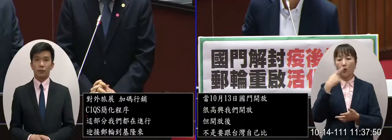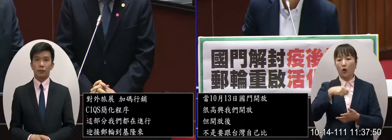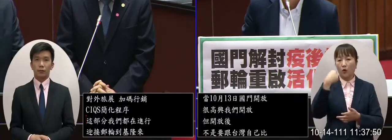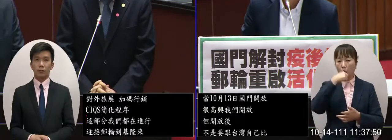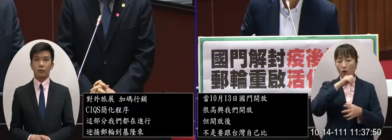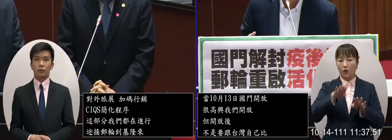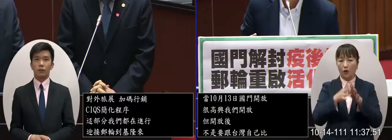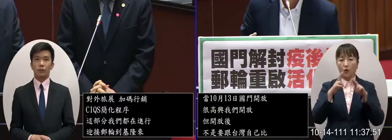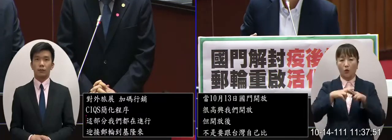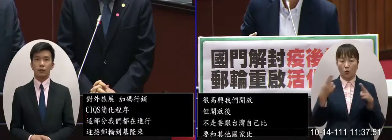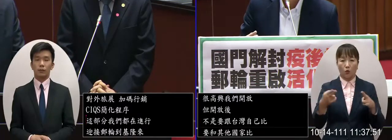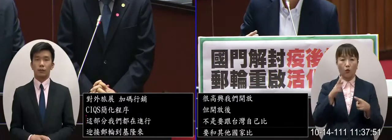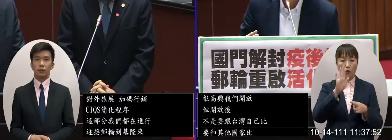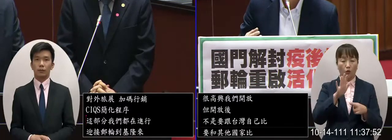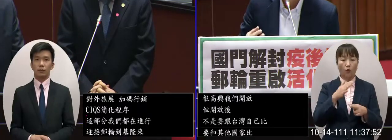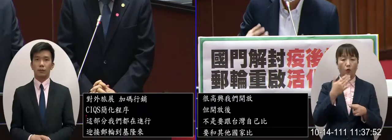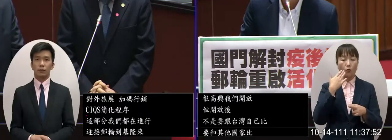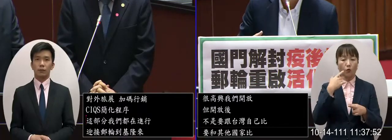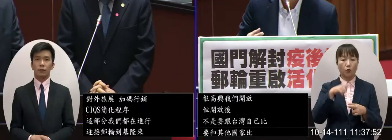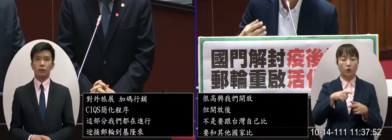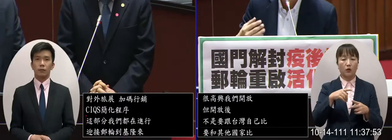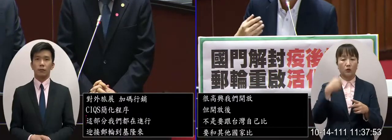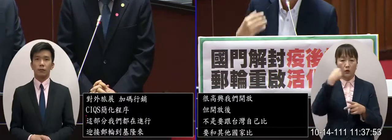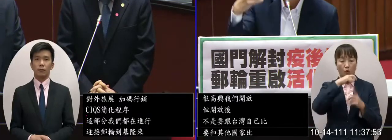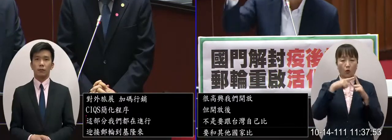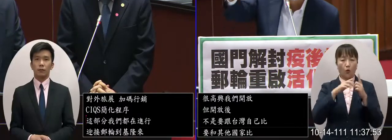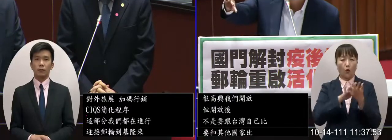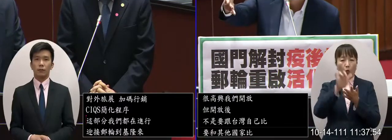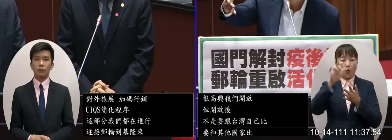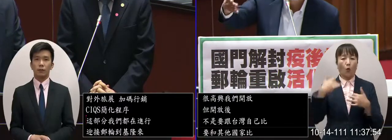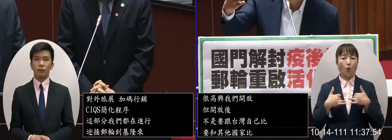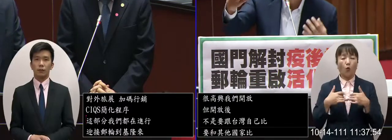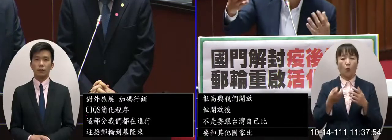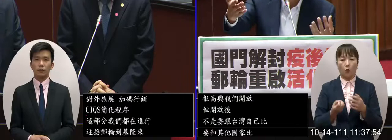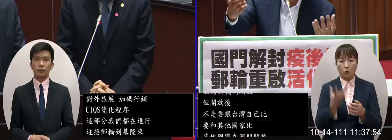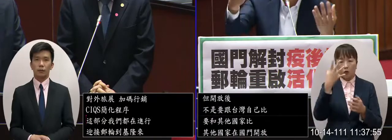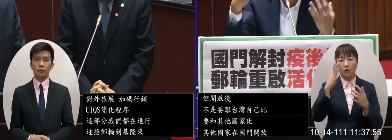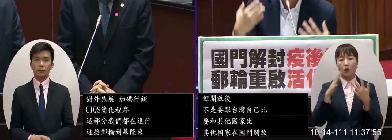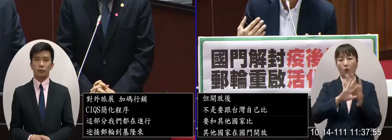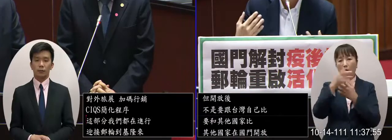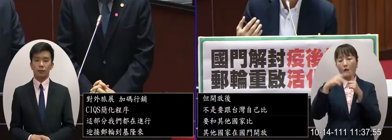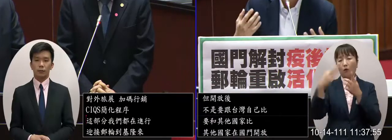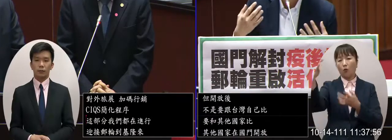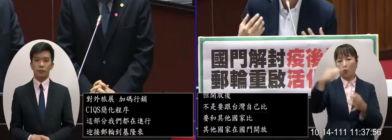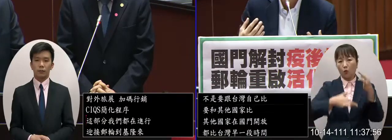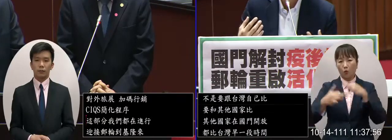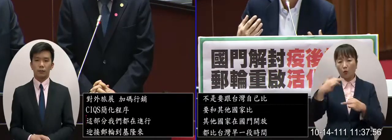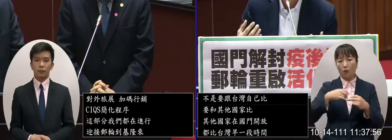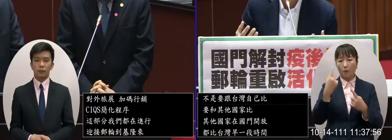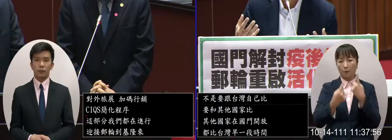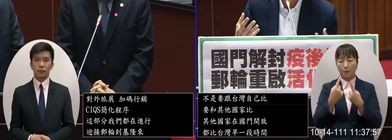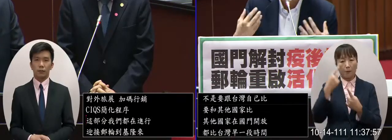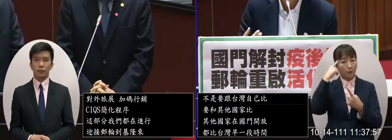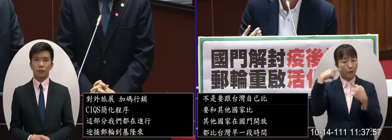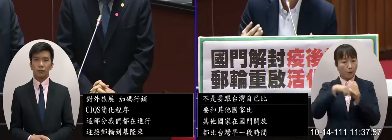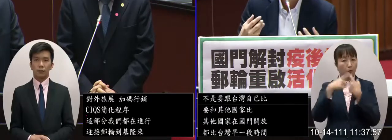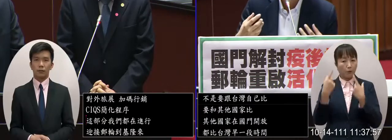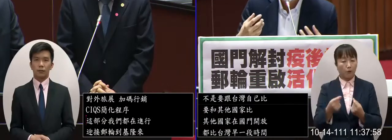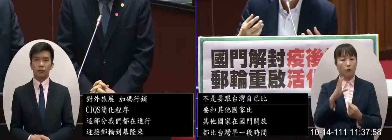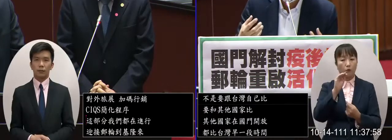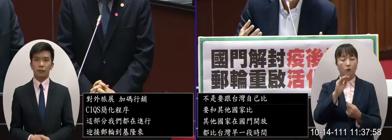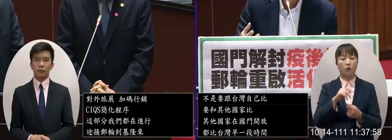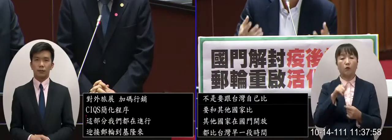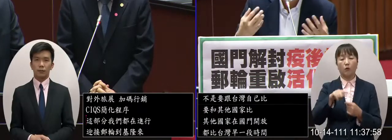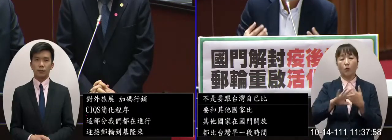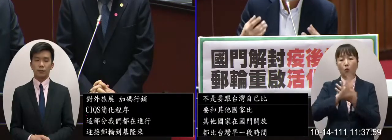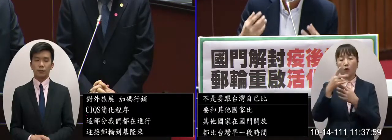國門開放之後我們的國人出國非常踴躍可是外國人到台灣有沒有我們相對的這麼的好那